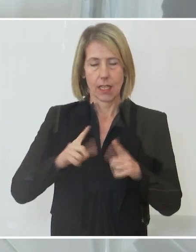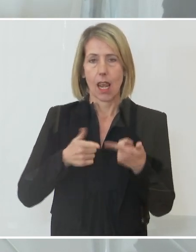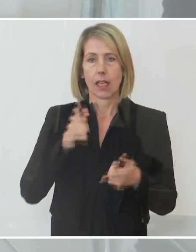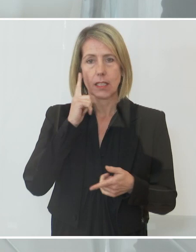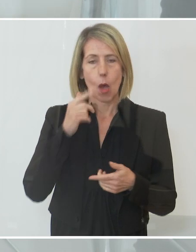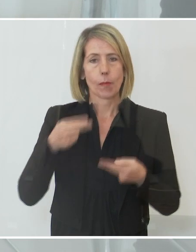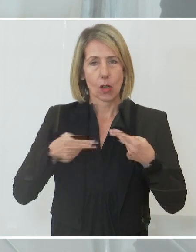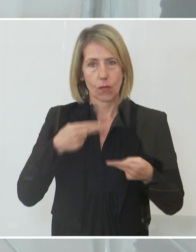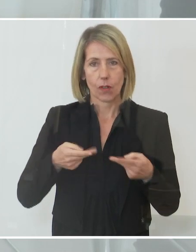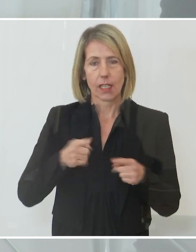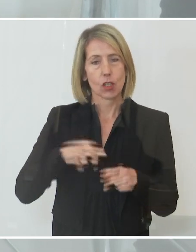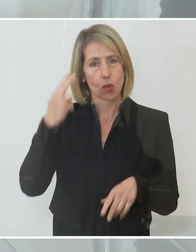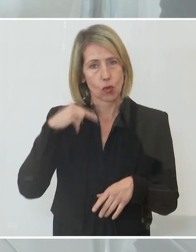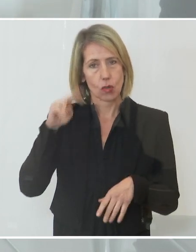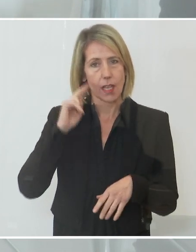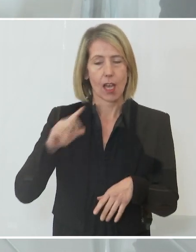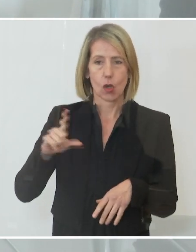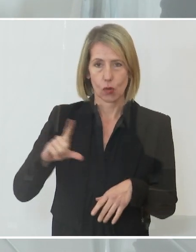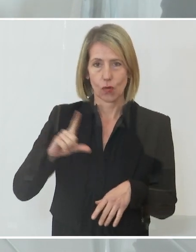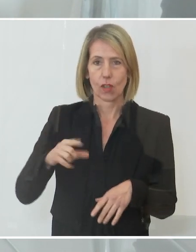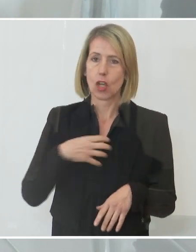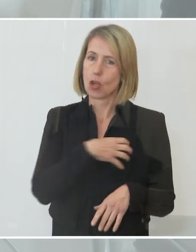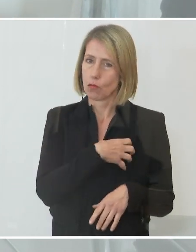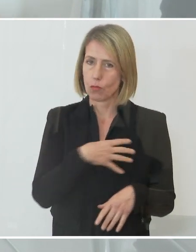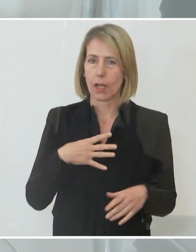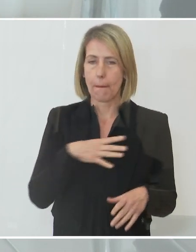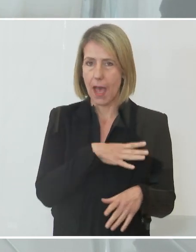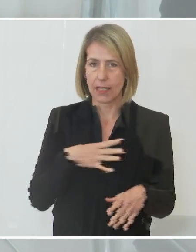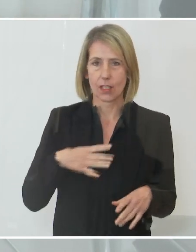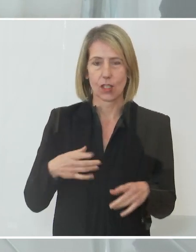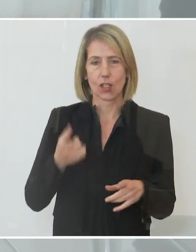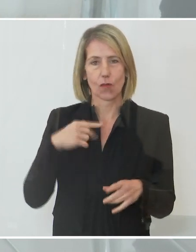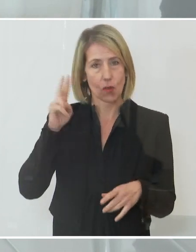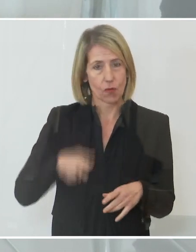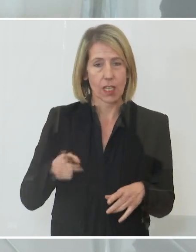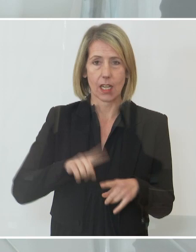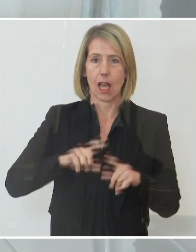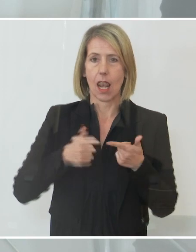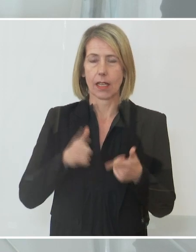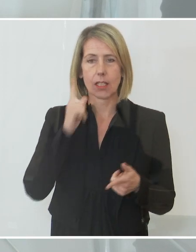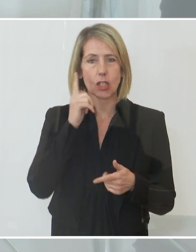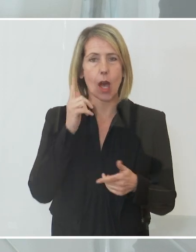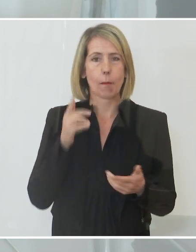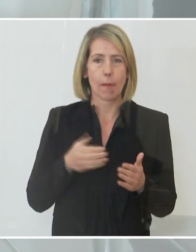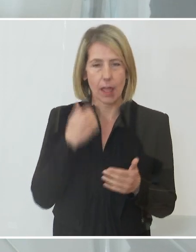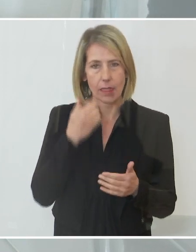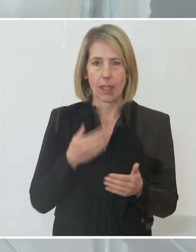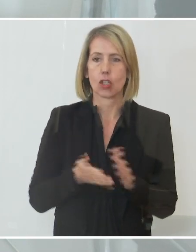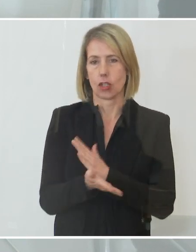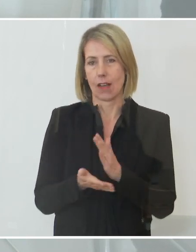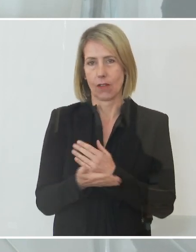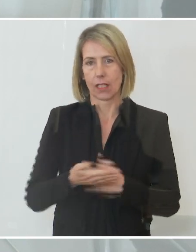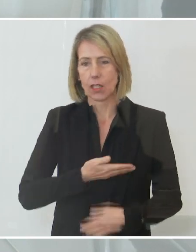und an Michael Ludwig, den Bürgermeister und Landeshauptmann von Wien stellvertretend für alle, die sich heute hier als